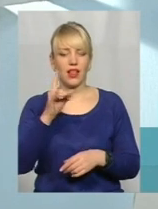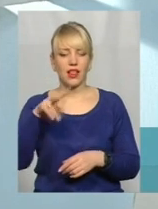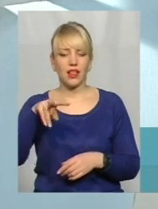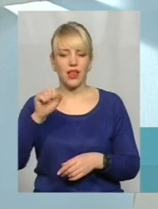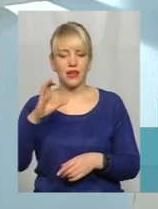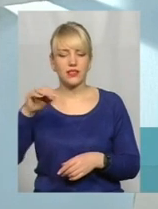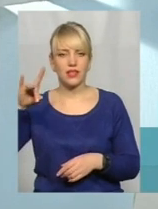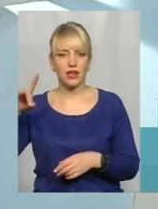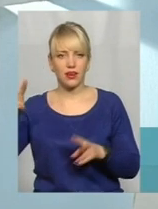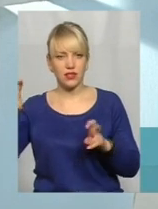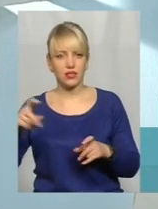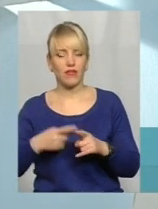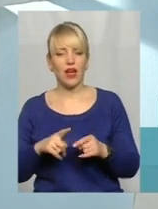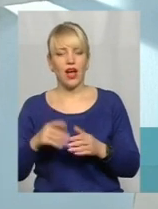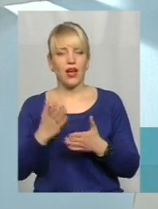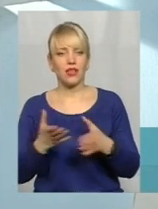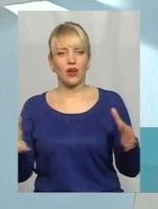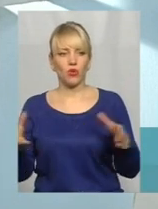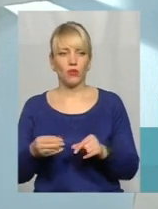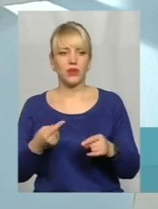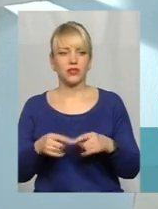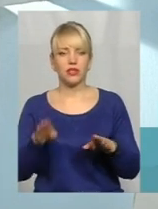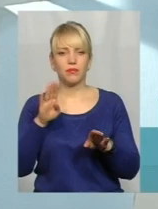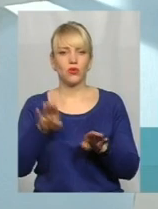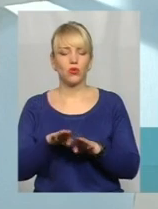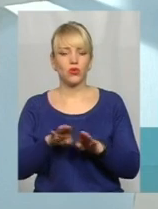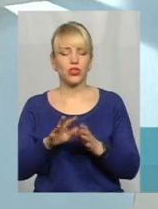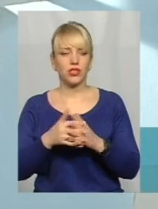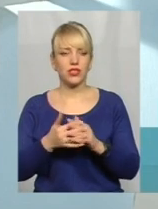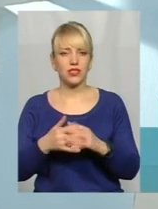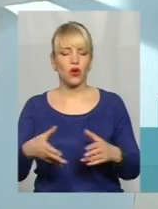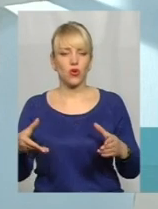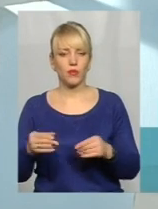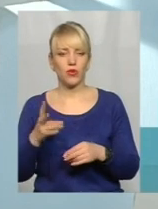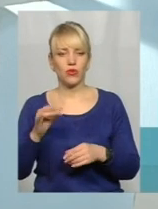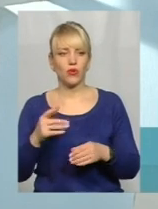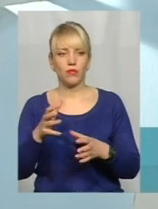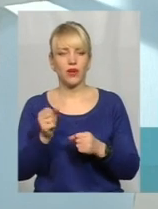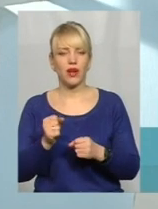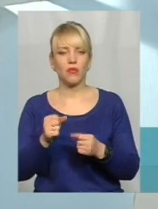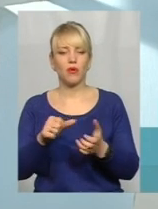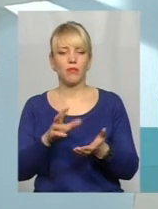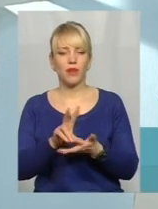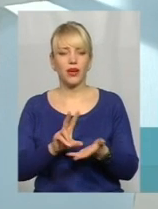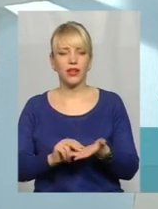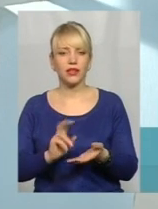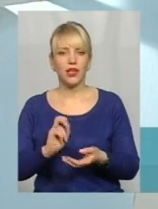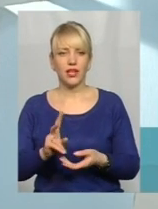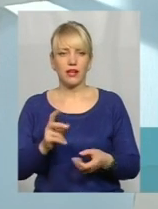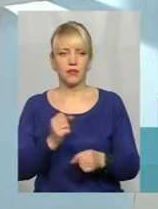кооперативів, тобто це елементарно щось схоже до сільськогосподарських кооперативів, але беремо приклад того, як працюю в